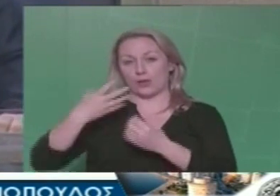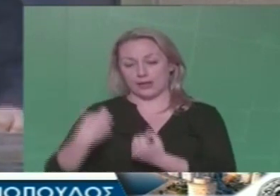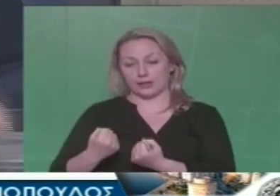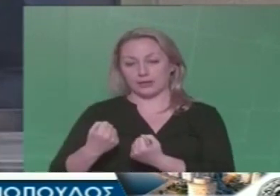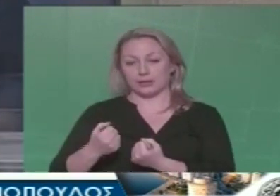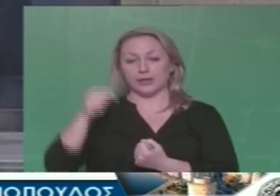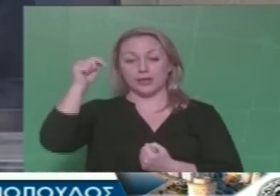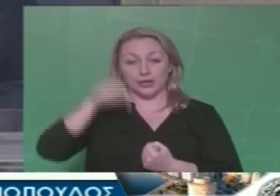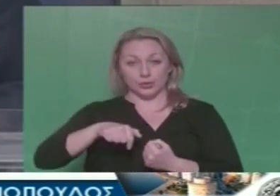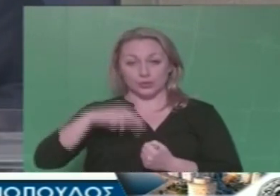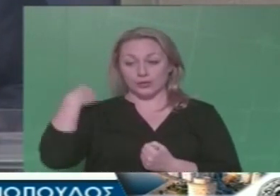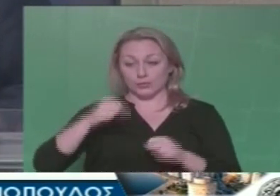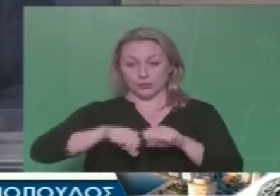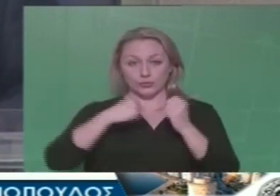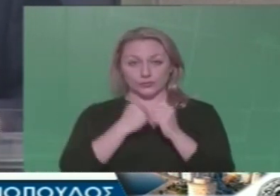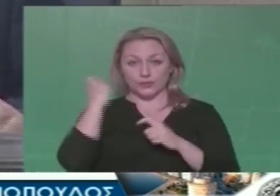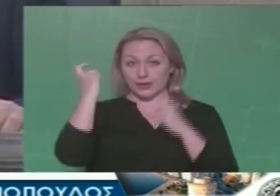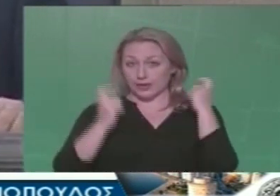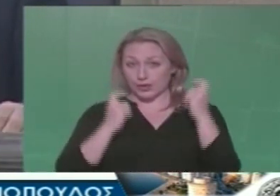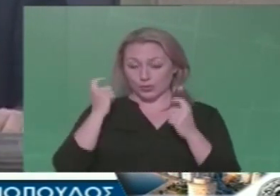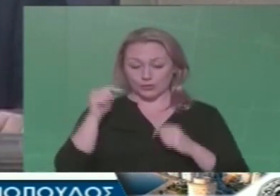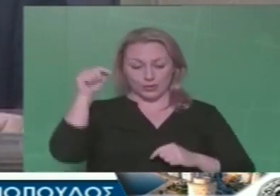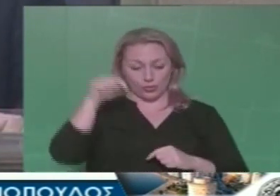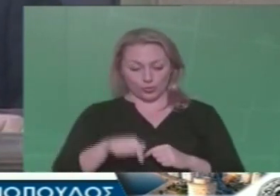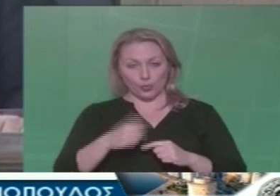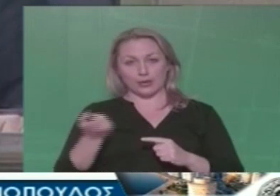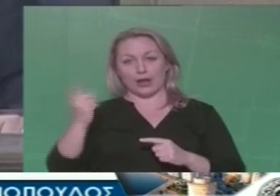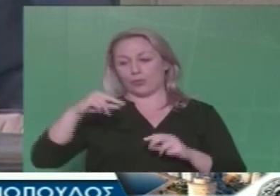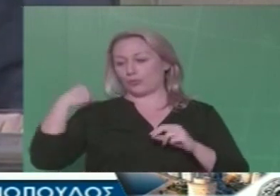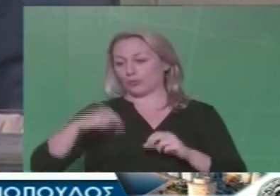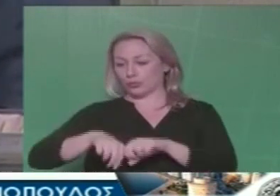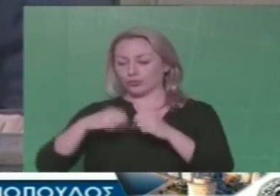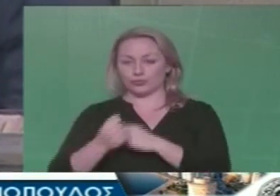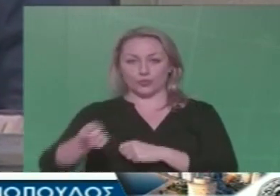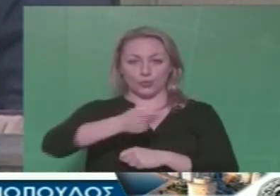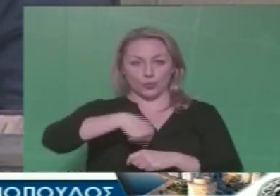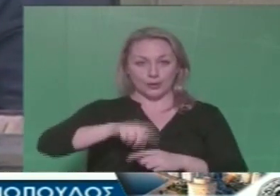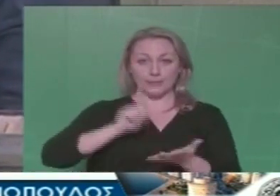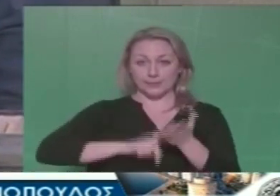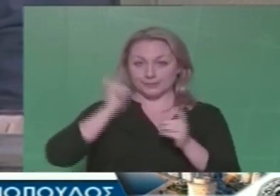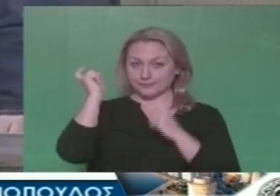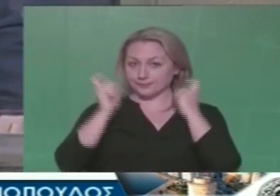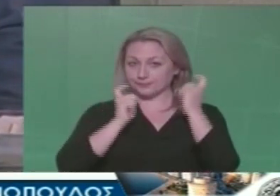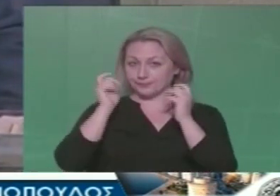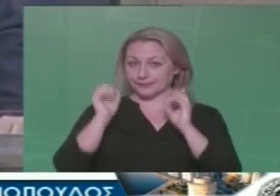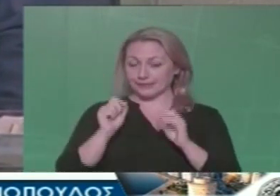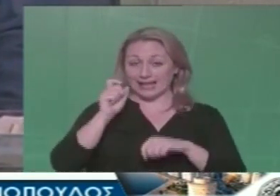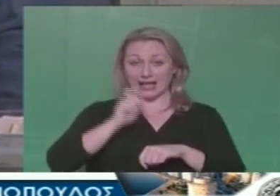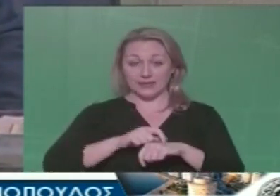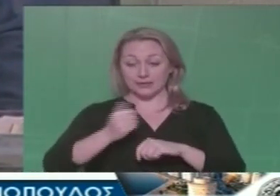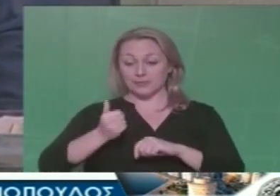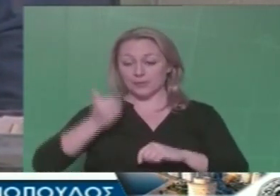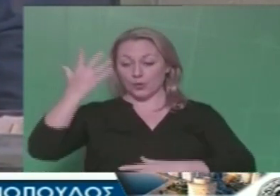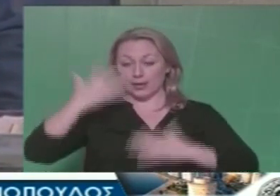ερώτημα που τίθεσε στο Δημοτικό Συμβούλιο, σε κάθε Δημοτικό Συμβούλιο, δεν είναι να εξετάσουμε πώς θα κάνουμε έναν